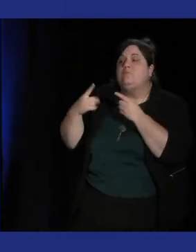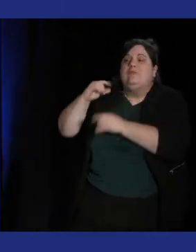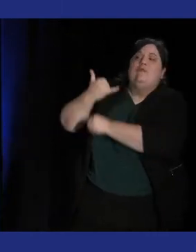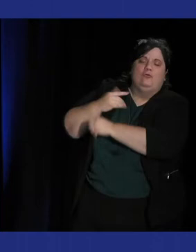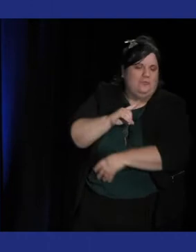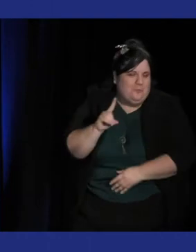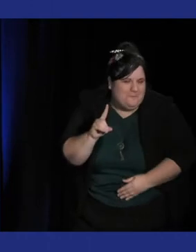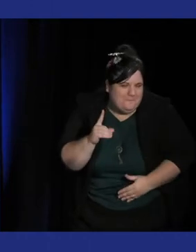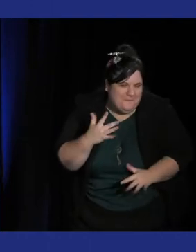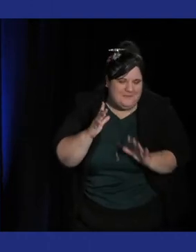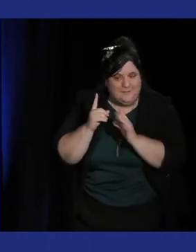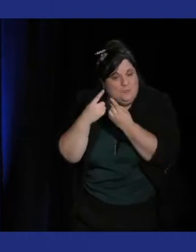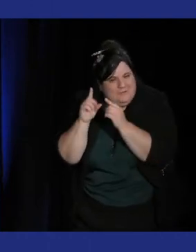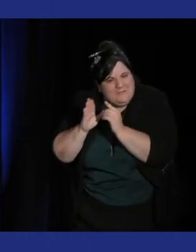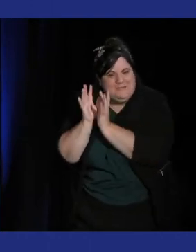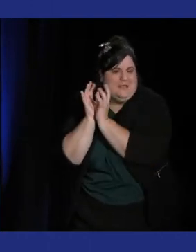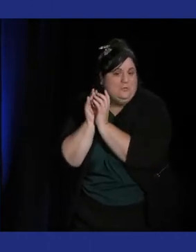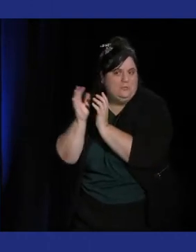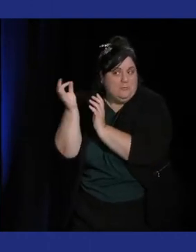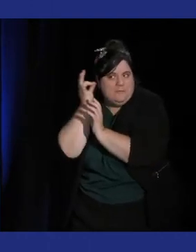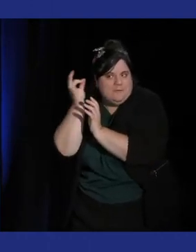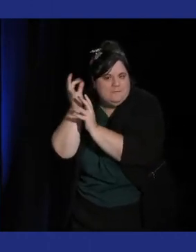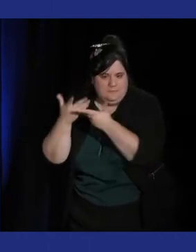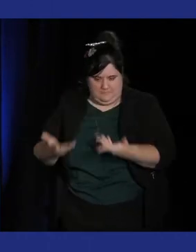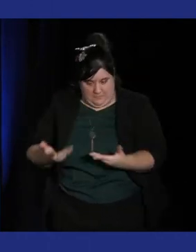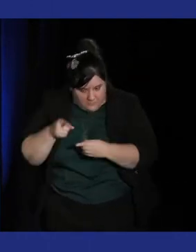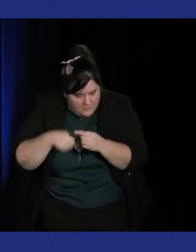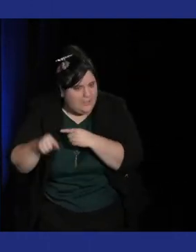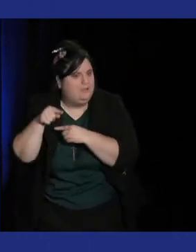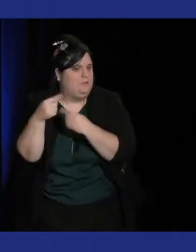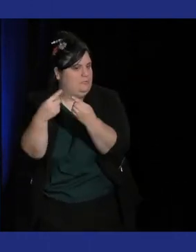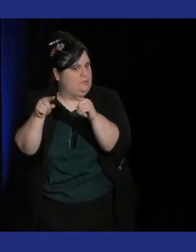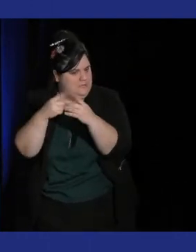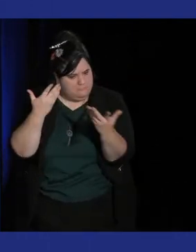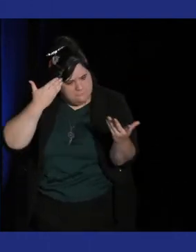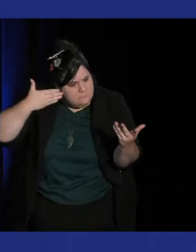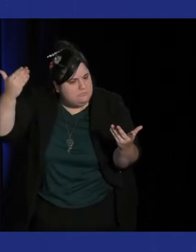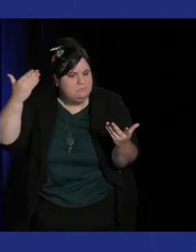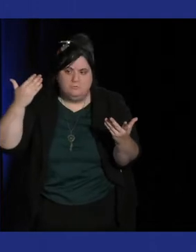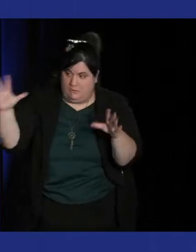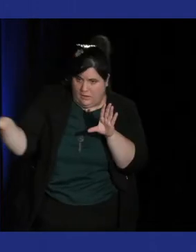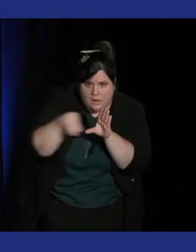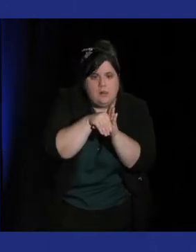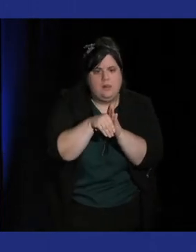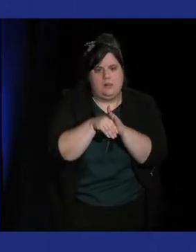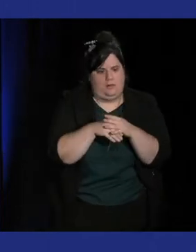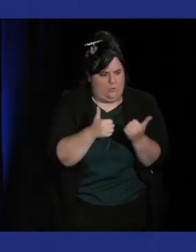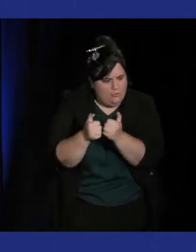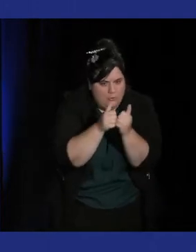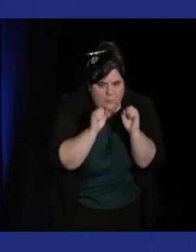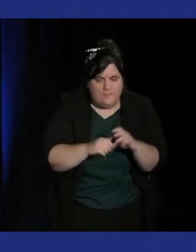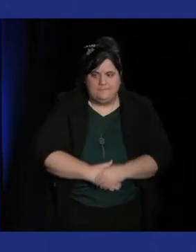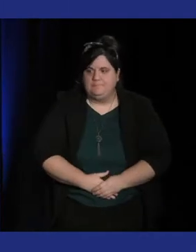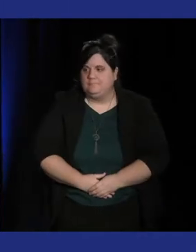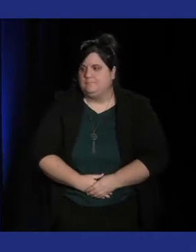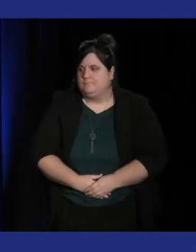popularité avec le public et surtout qui a permis d'intégrer des chansons connues et des aires qui fonctionnaient et donc